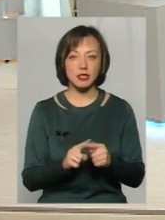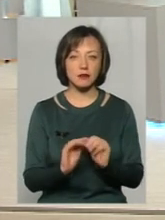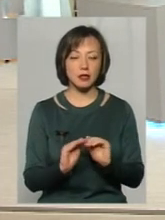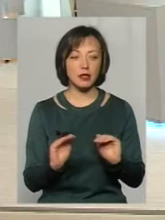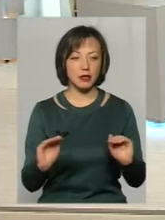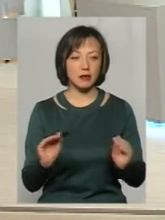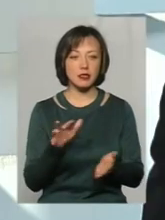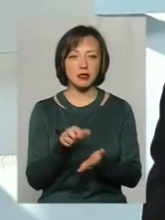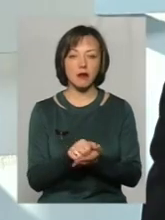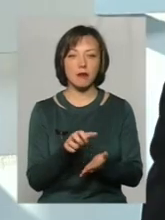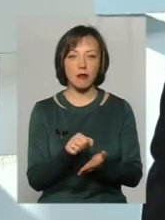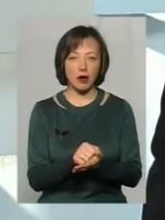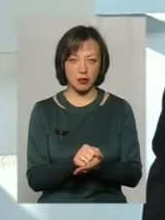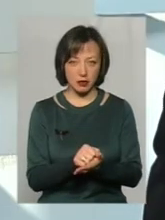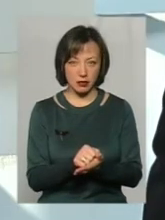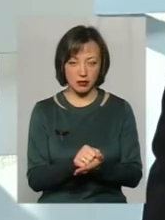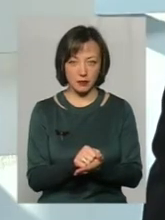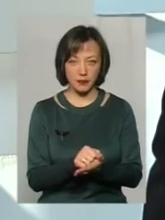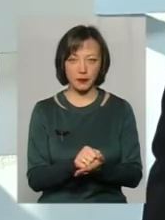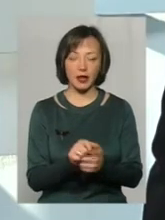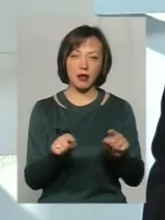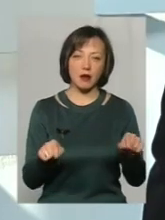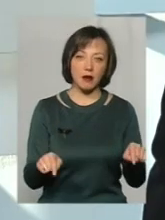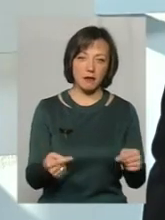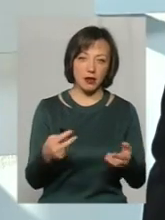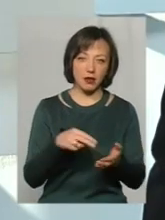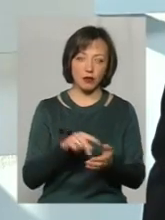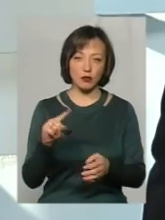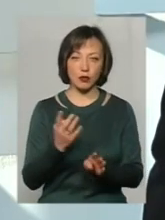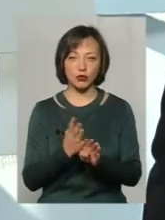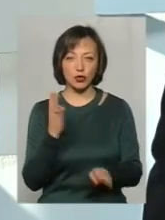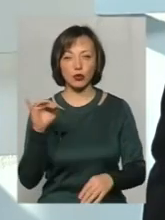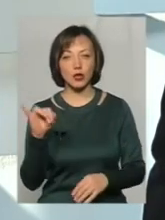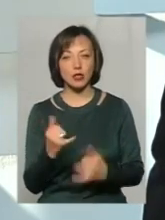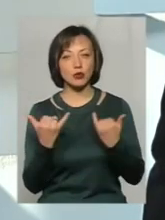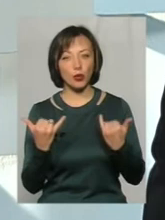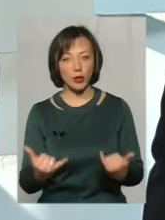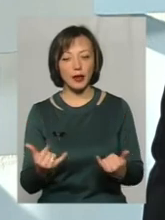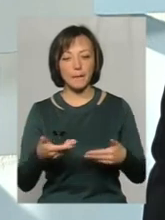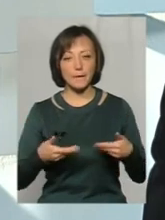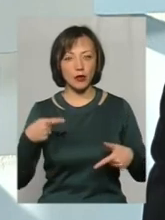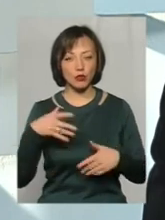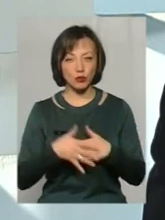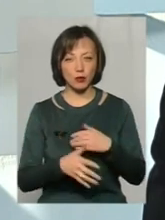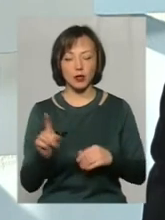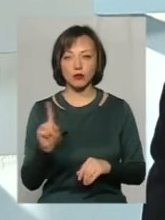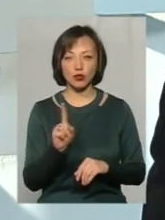займатися реабілітацією. Сьогодні ми розуміємо, що